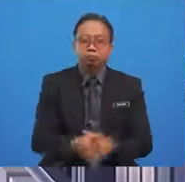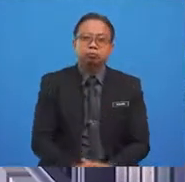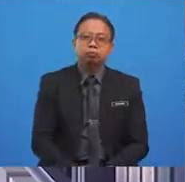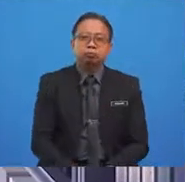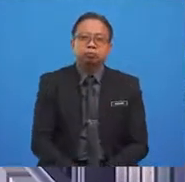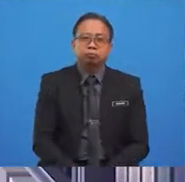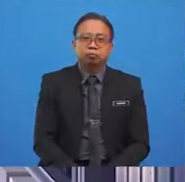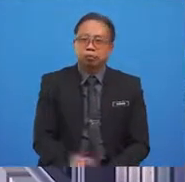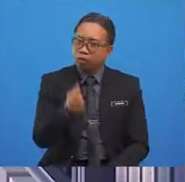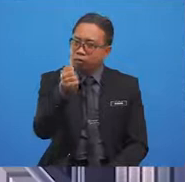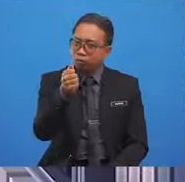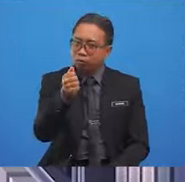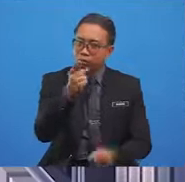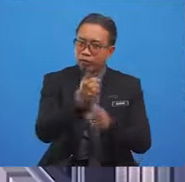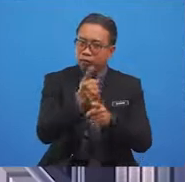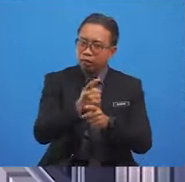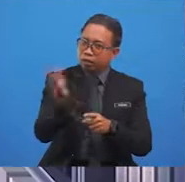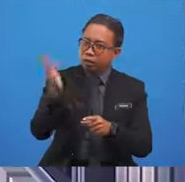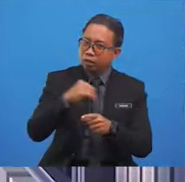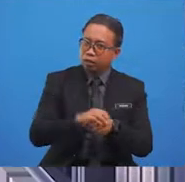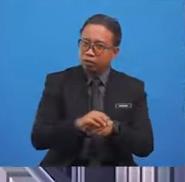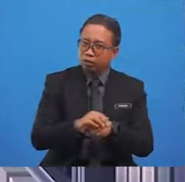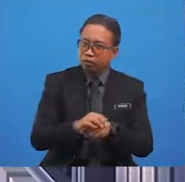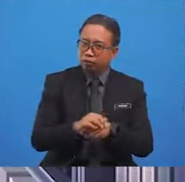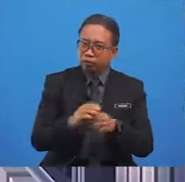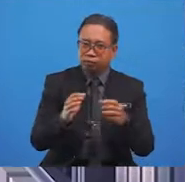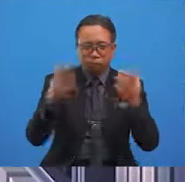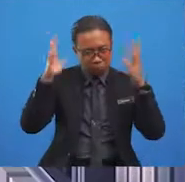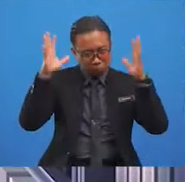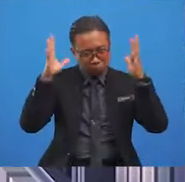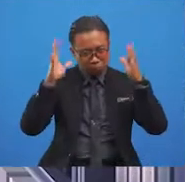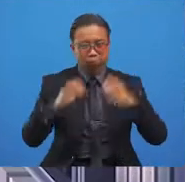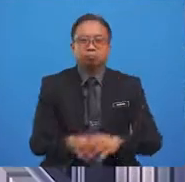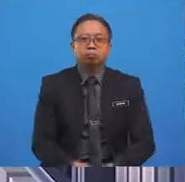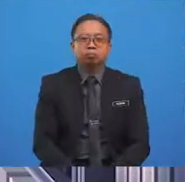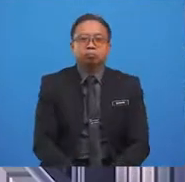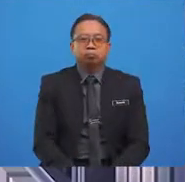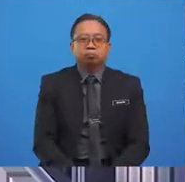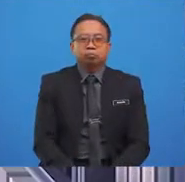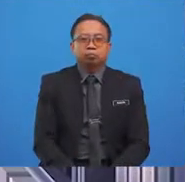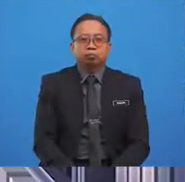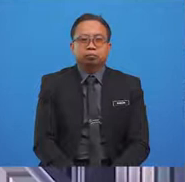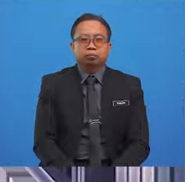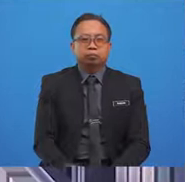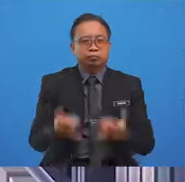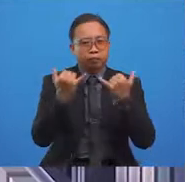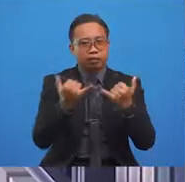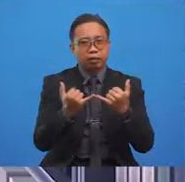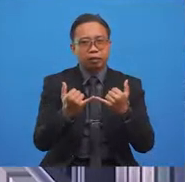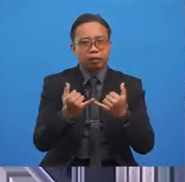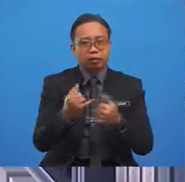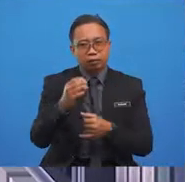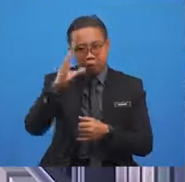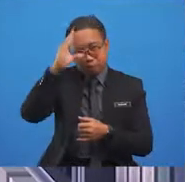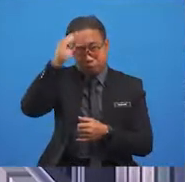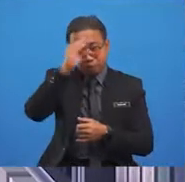absolutely brilliant. let's give a big round of applause to everyone. Great job. Now, boys